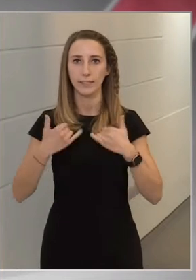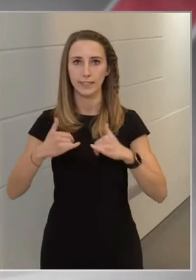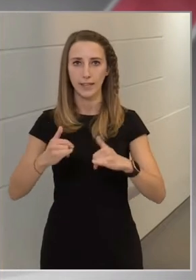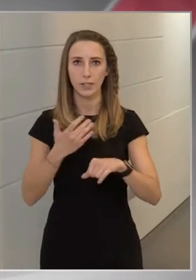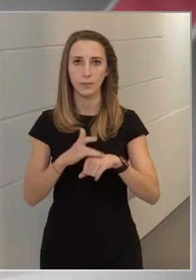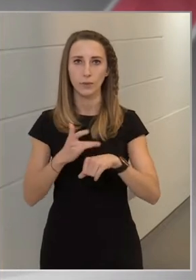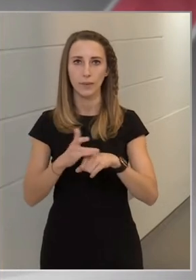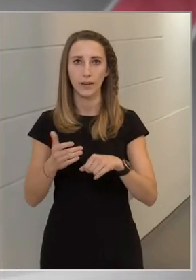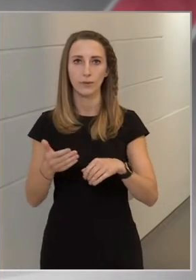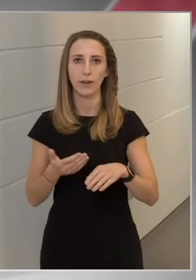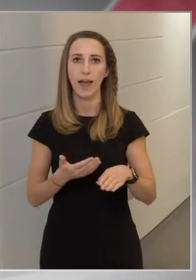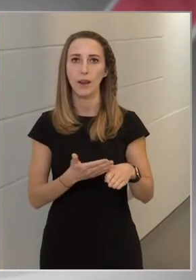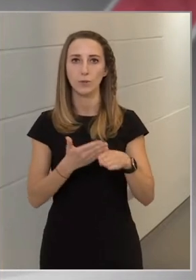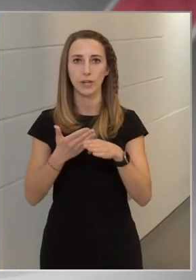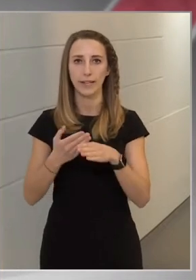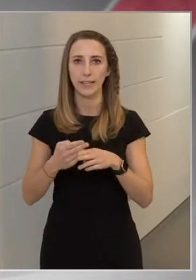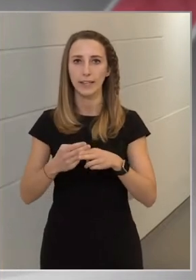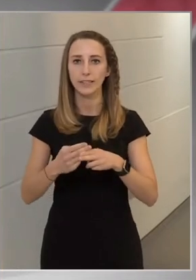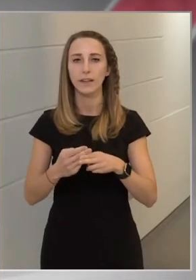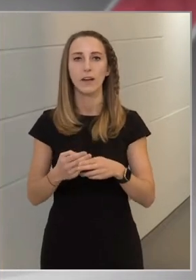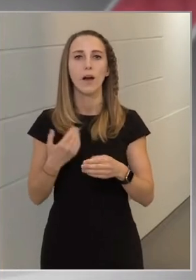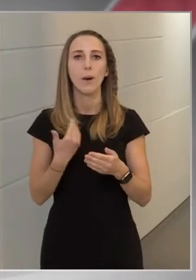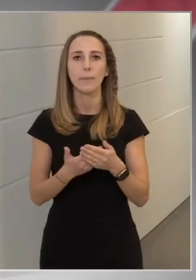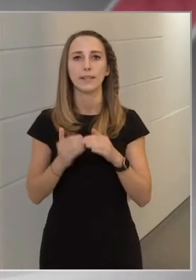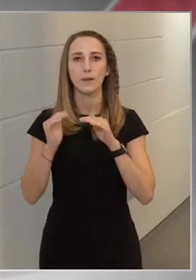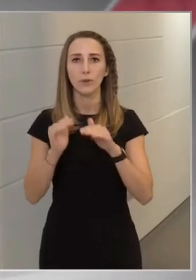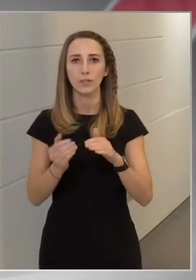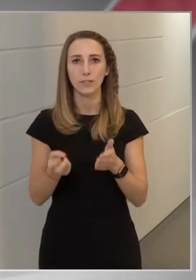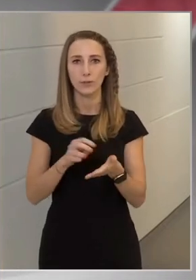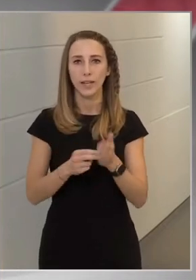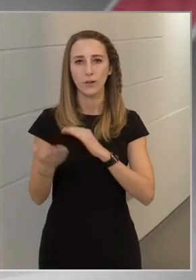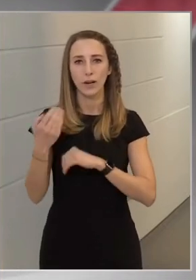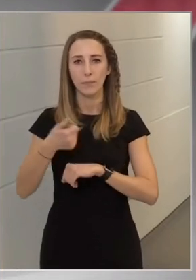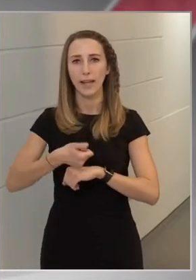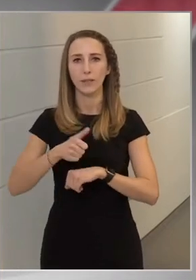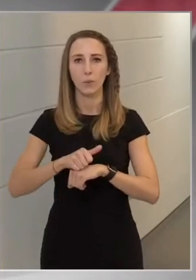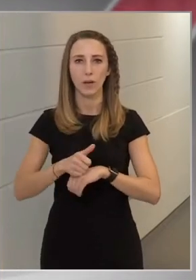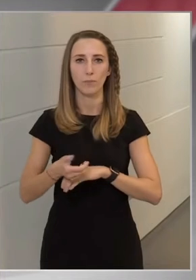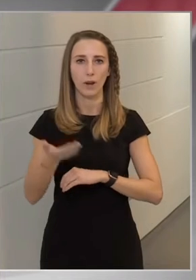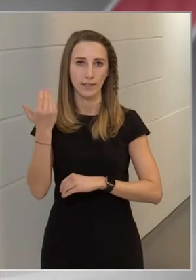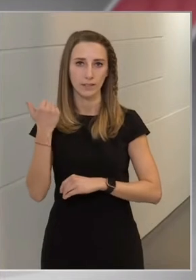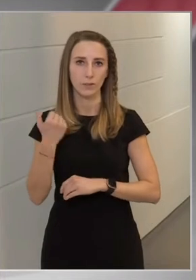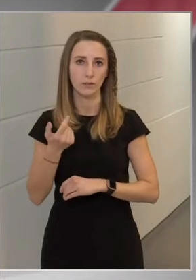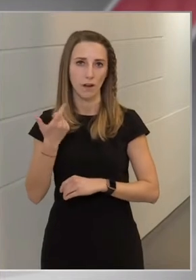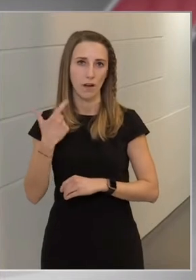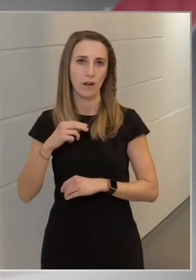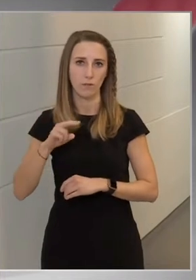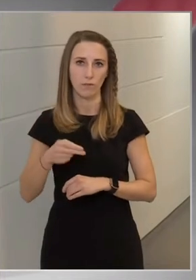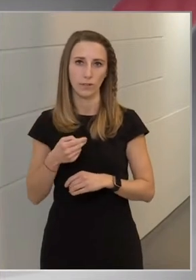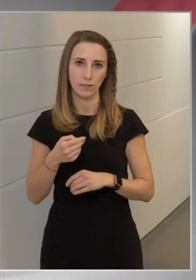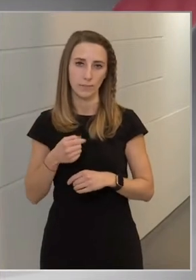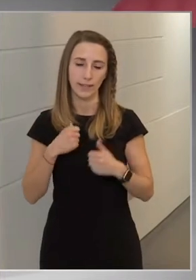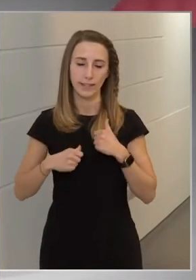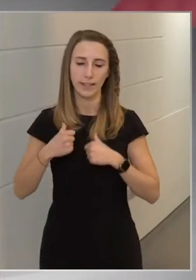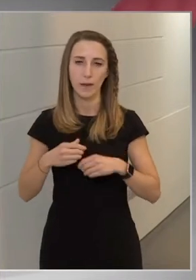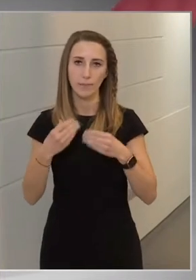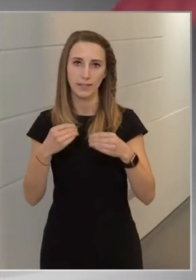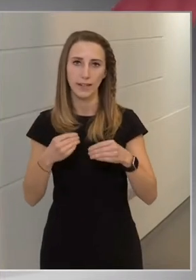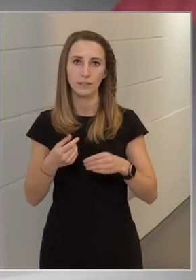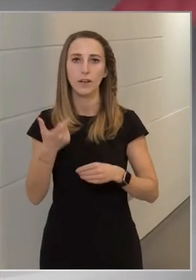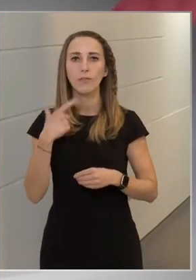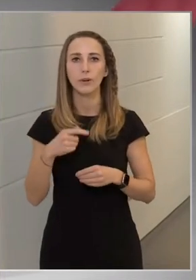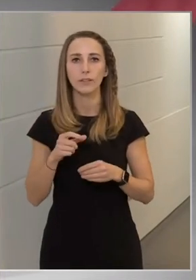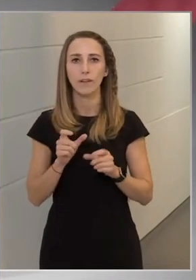próbáljuk elősegíteni. A bértámogató társoknál korábban, mint egy hónappal ezelőtt arról voltam kénytelen beszámolni, hogy voltak